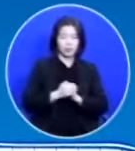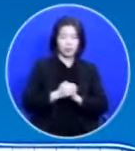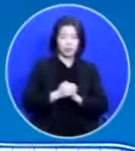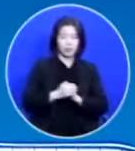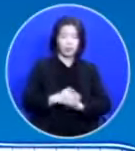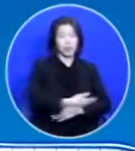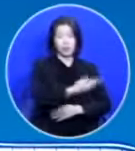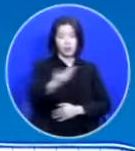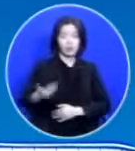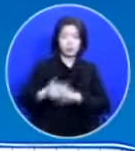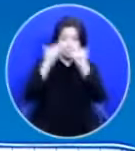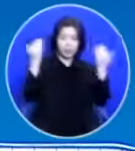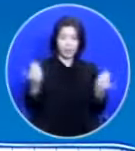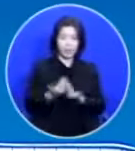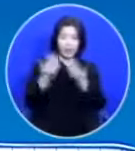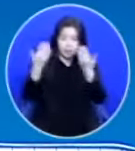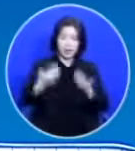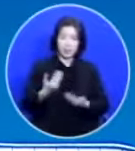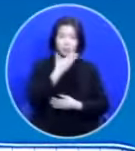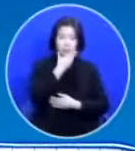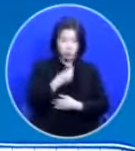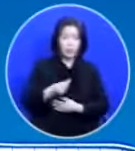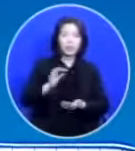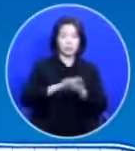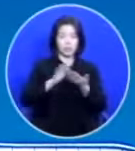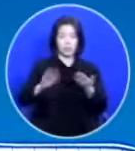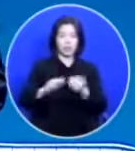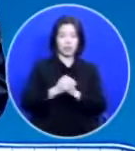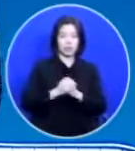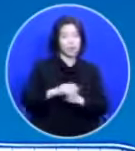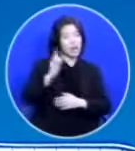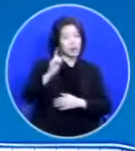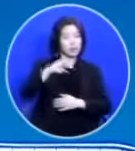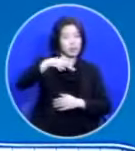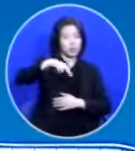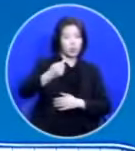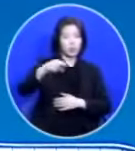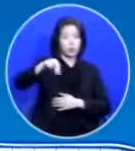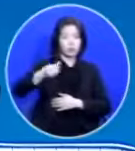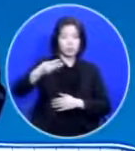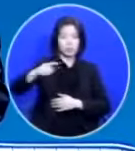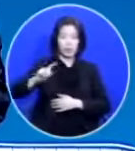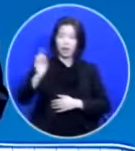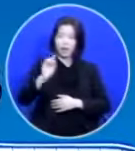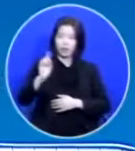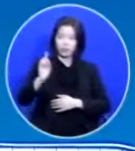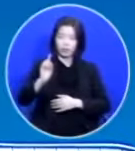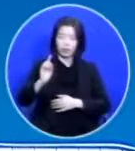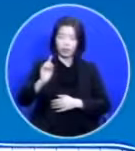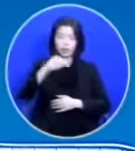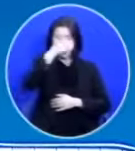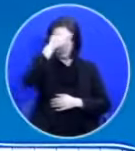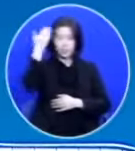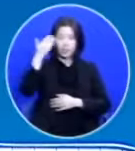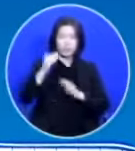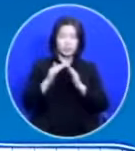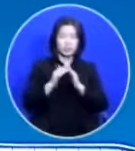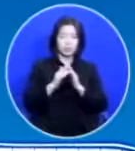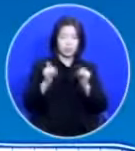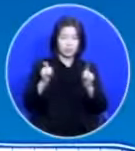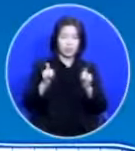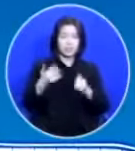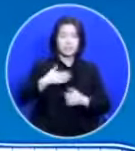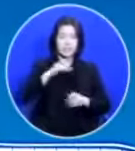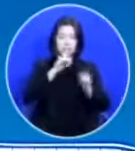여러분이 다 지금 받은 축복입니다 한 번은 코스타 집회 때 어느 청년이 제가 말씀을 전하고 난